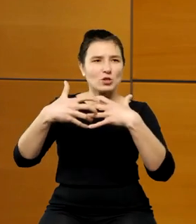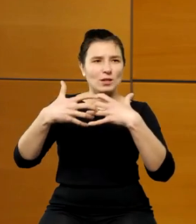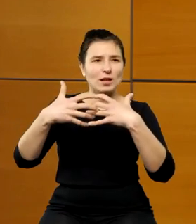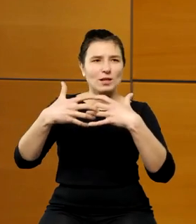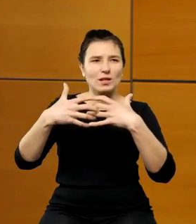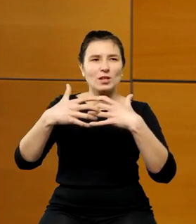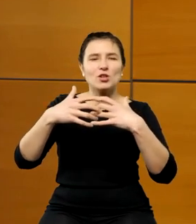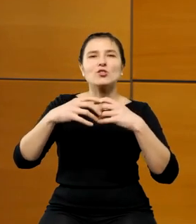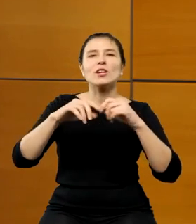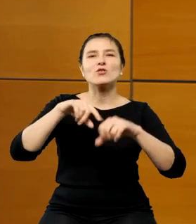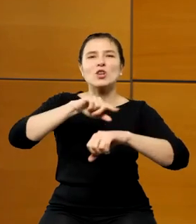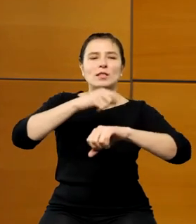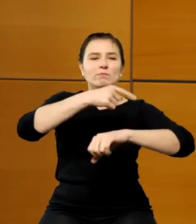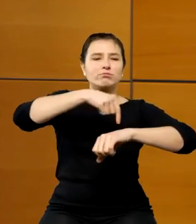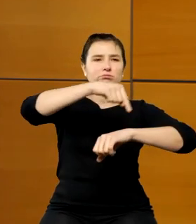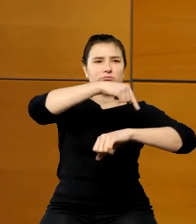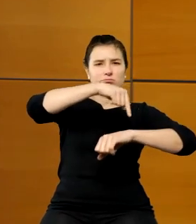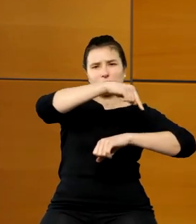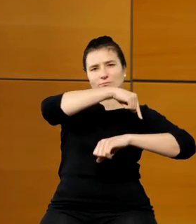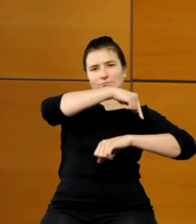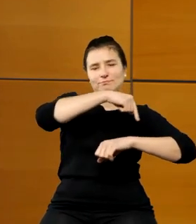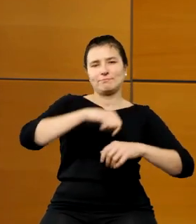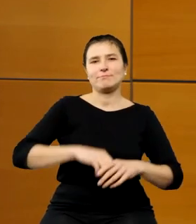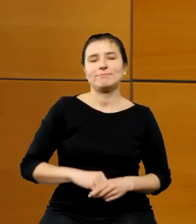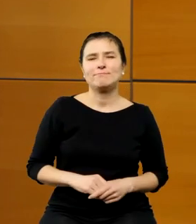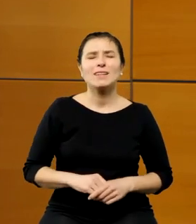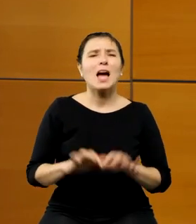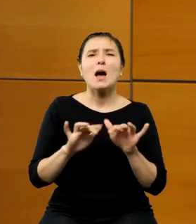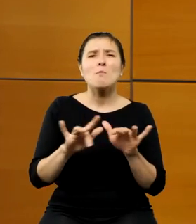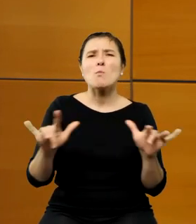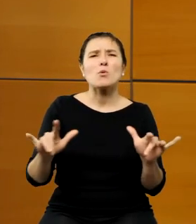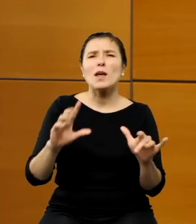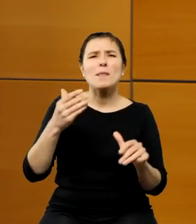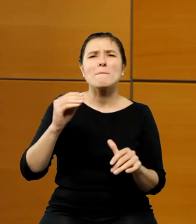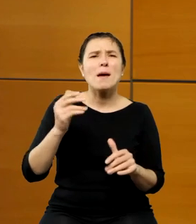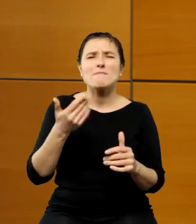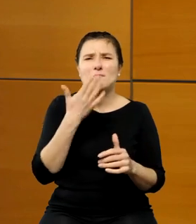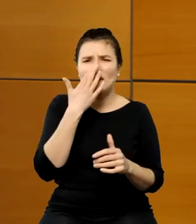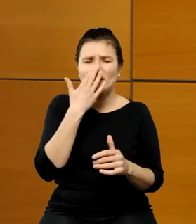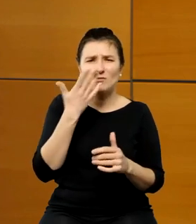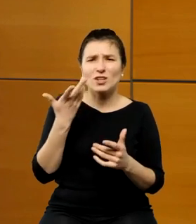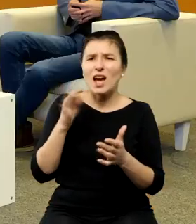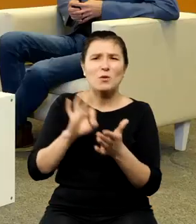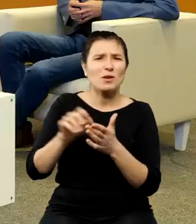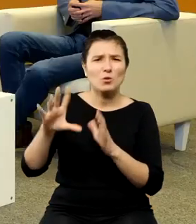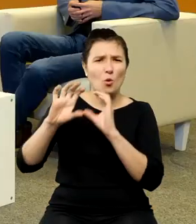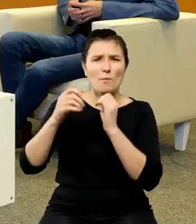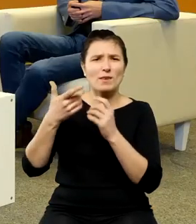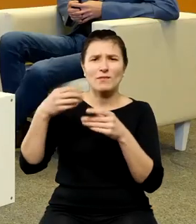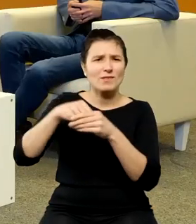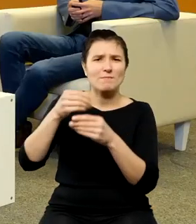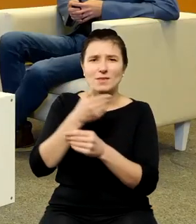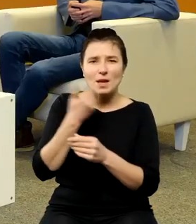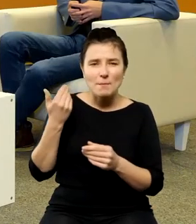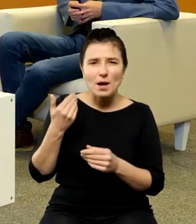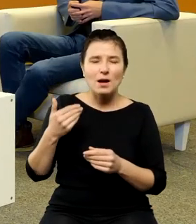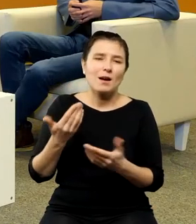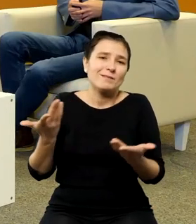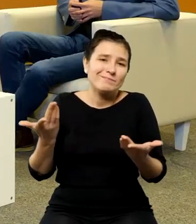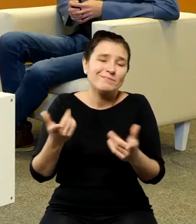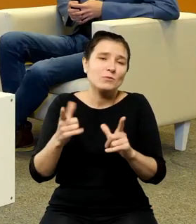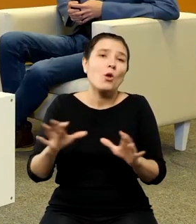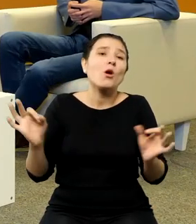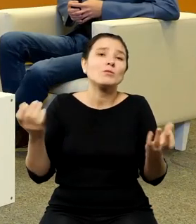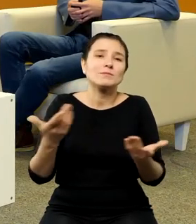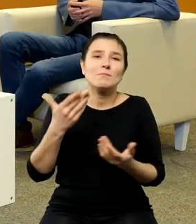kadry akurat najpopularniejsze są te na których Kopernika nie ma ale taki to właśnie jest los memu że po jakimś czasie